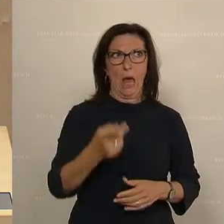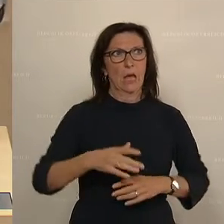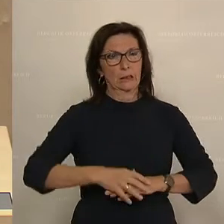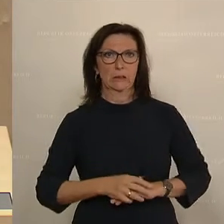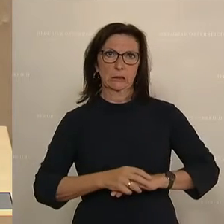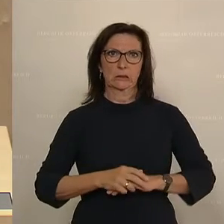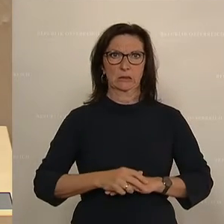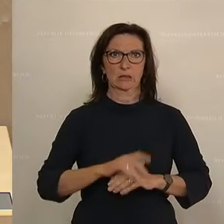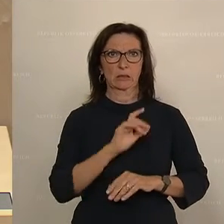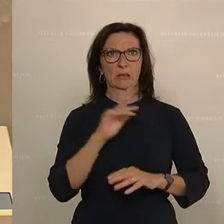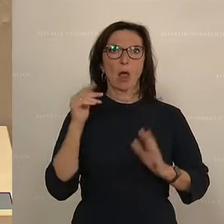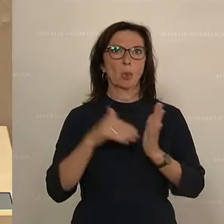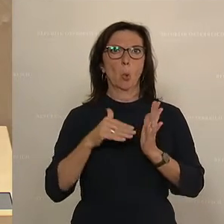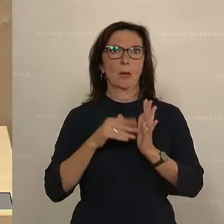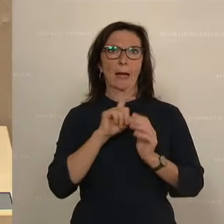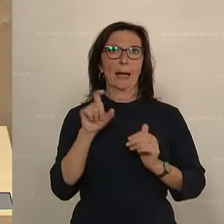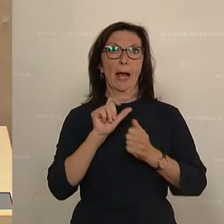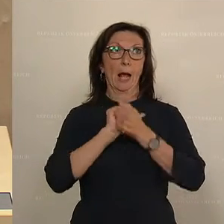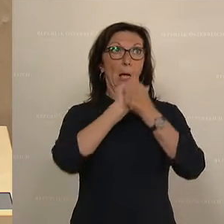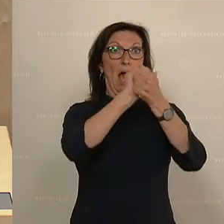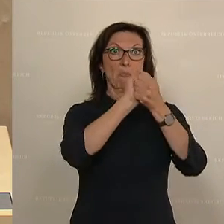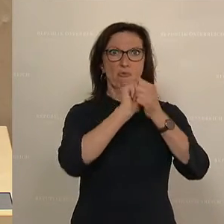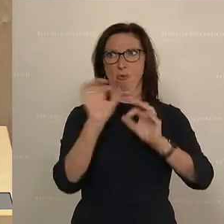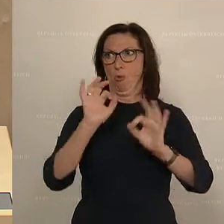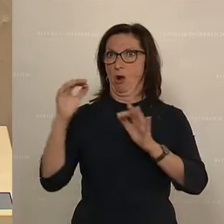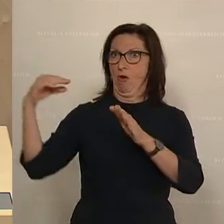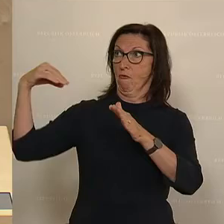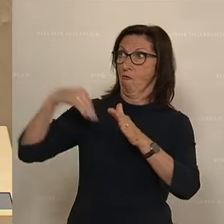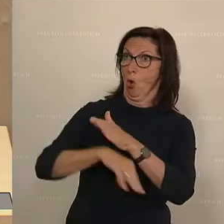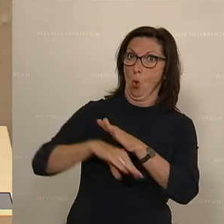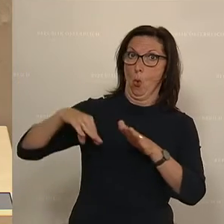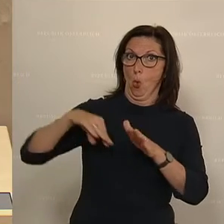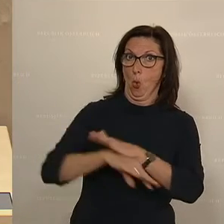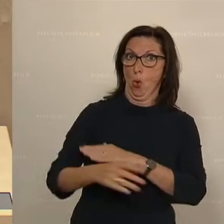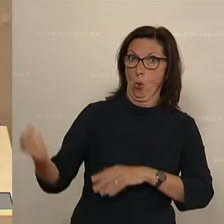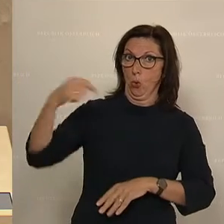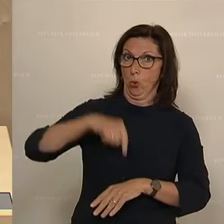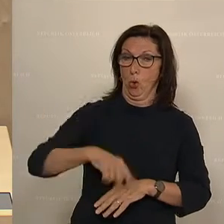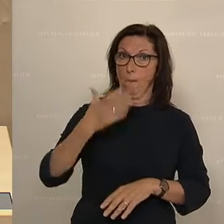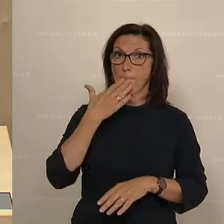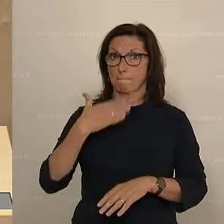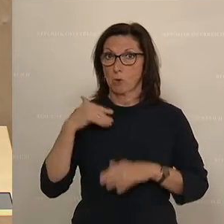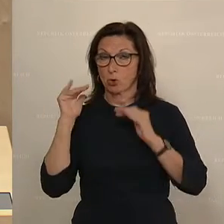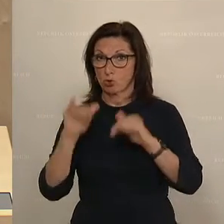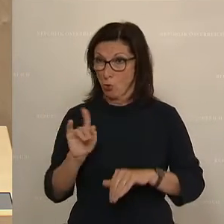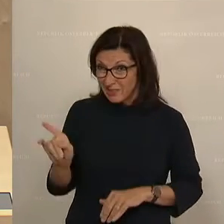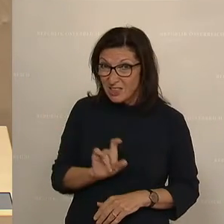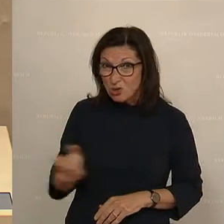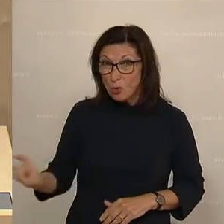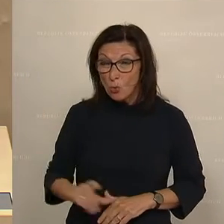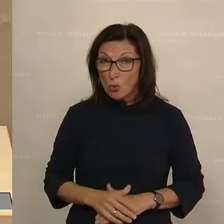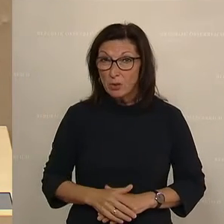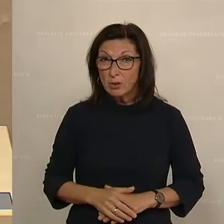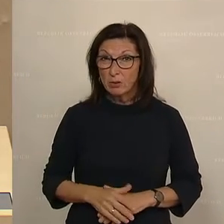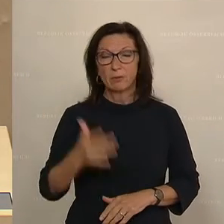einen Klassenkampf brauchen oder ob Flüchtlinge, die zu uns kommen und Schutz suchen, die Schuldigen sind. Und weiß